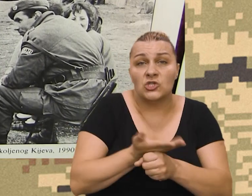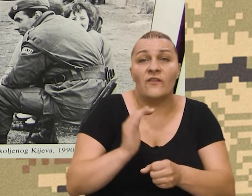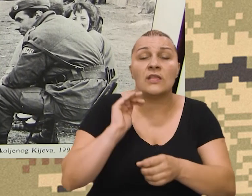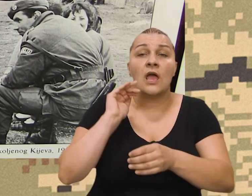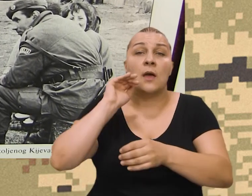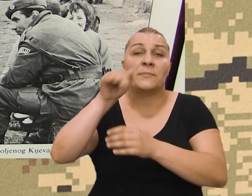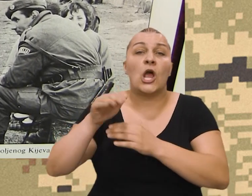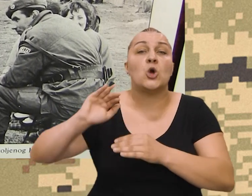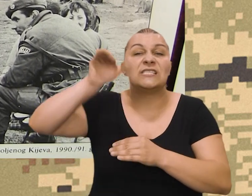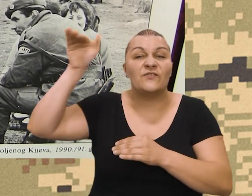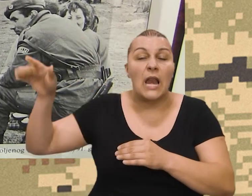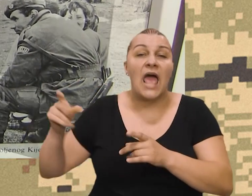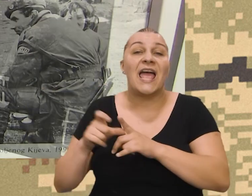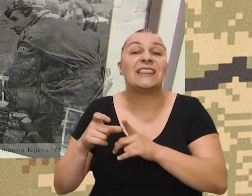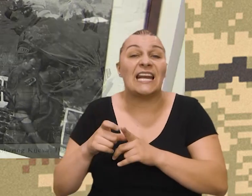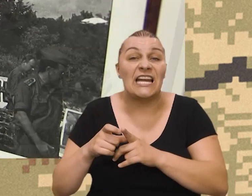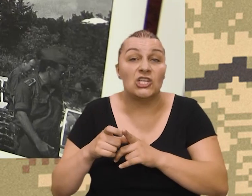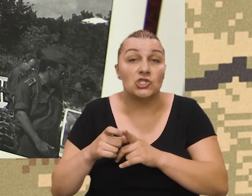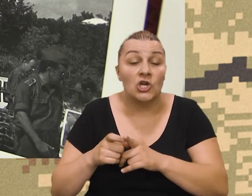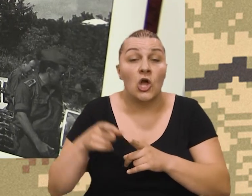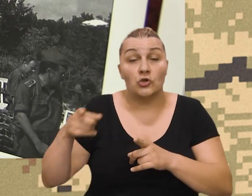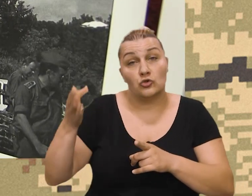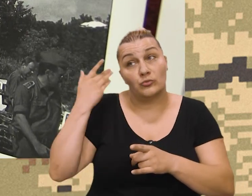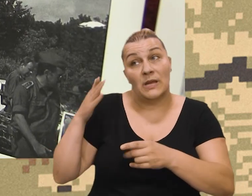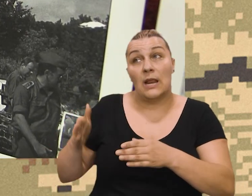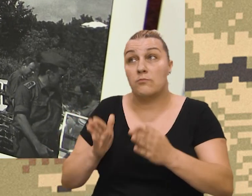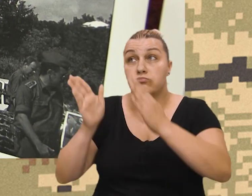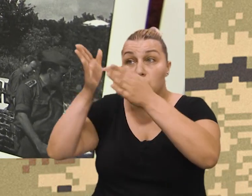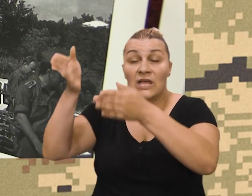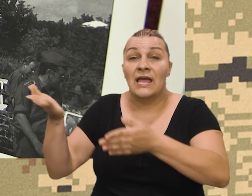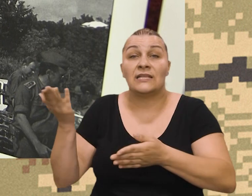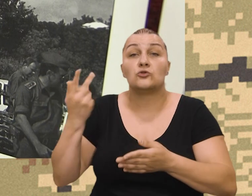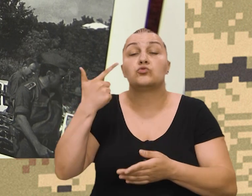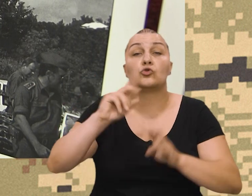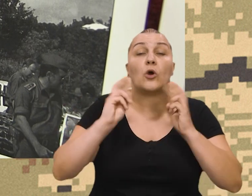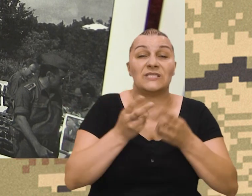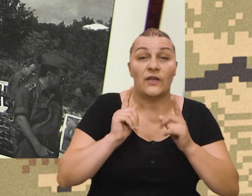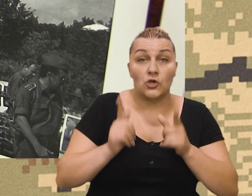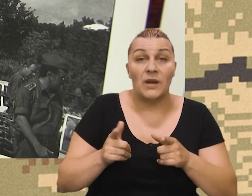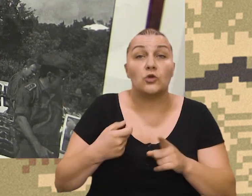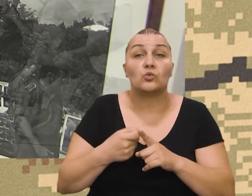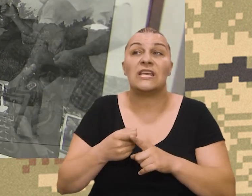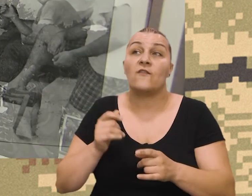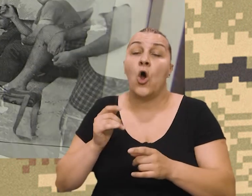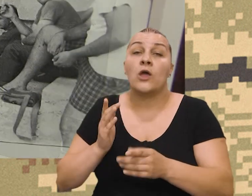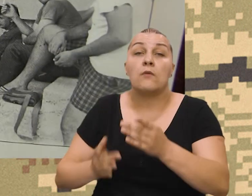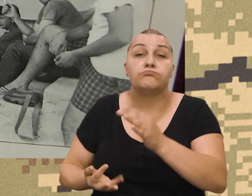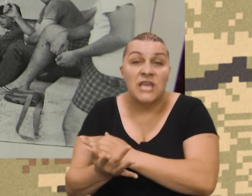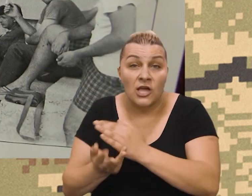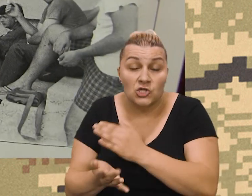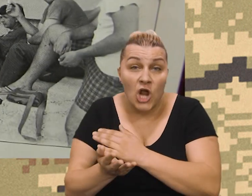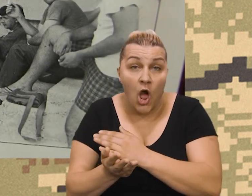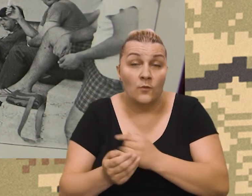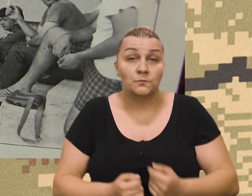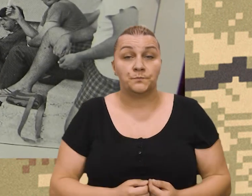Svile, pravac Drniš, to su poznatni pravci, znači, to su bjegovi gdje se u drugom svjetskom ratu Kijevski narod bježao i